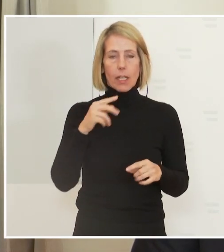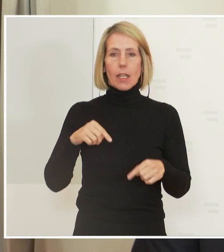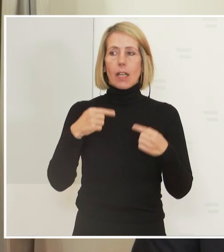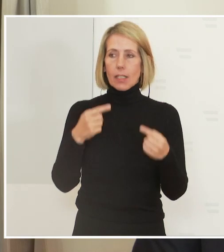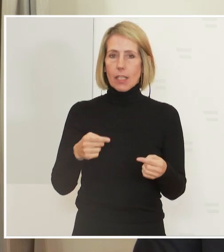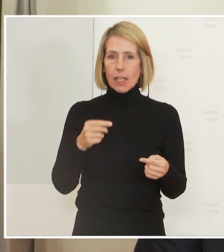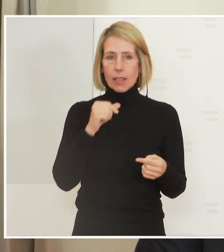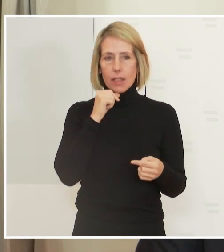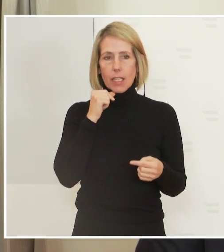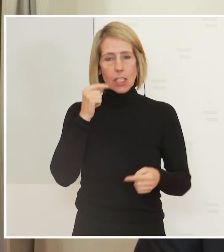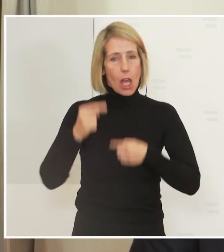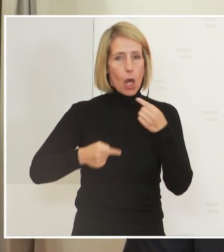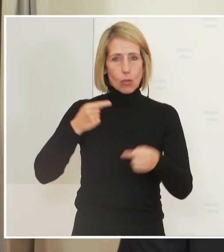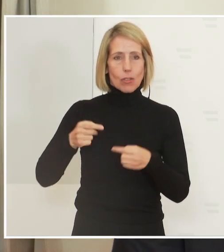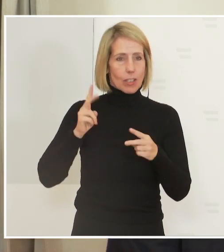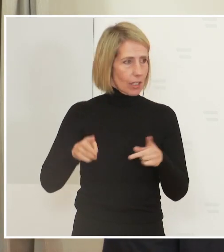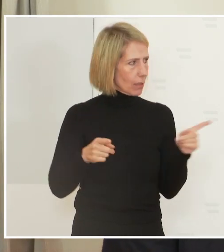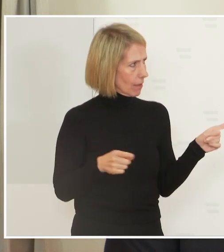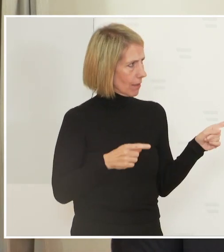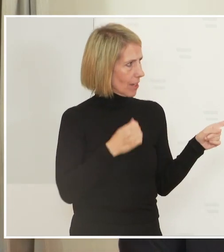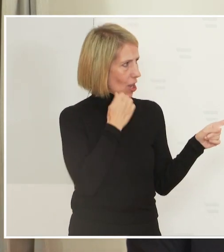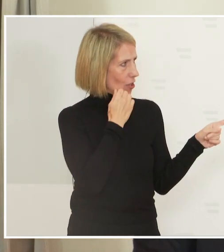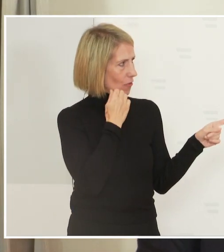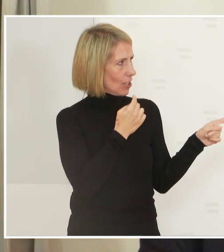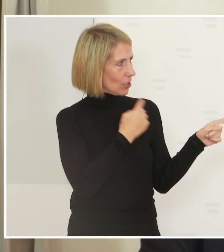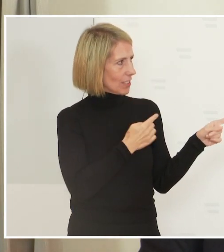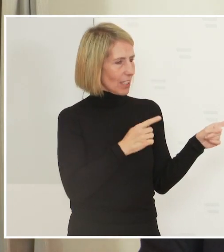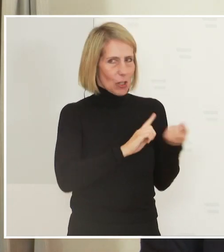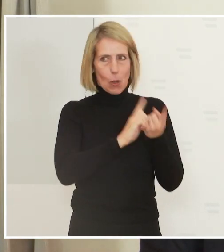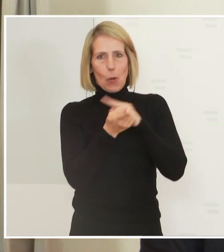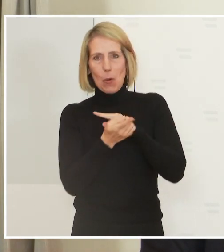nicht ausreden. Das ist eindeutig falsch. Das ist eindeutig falsch.